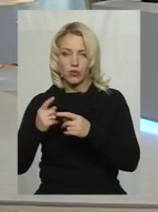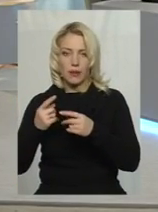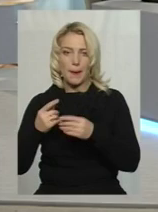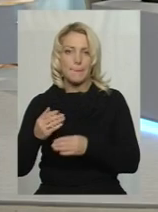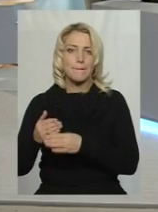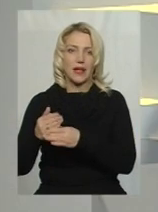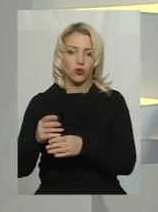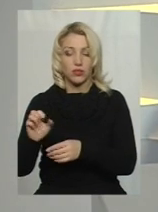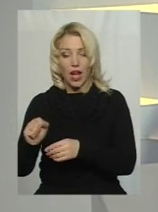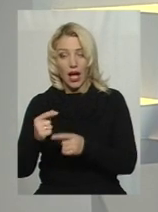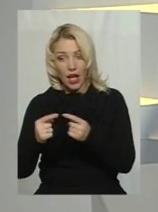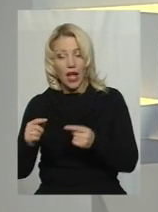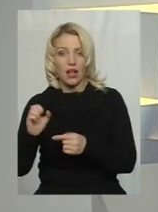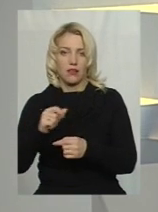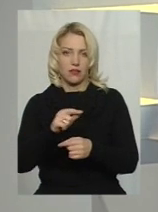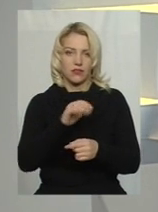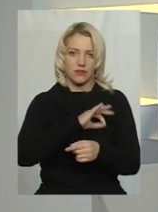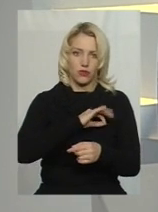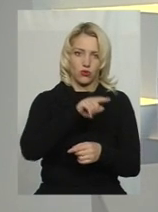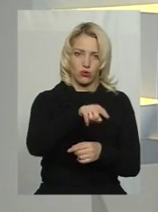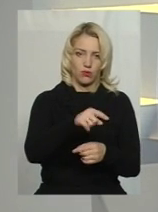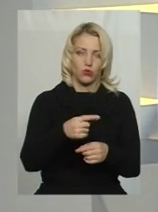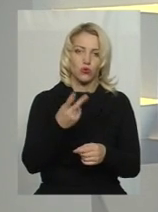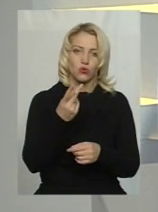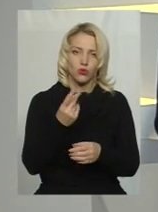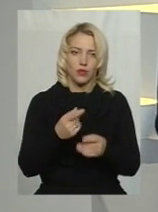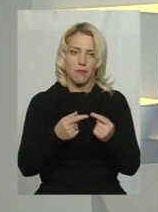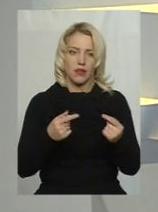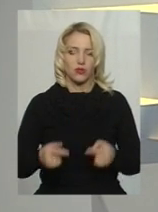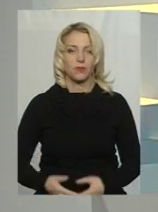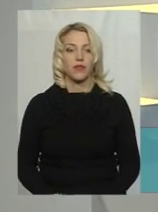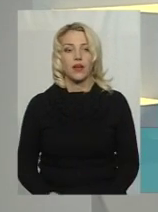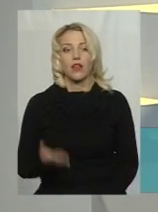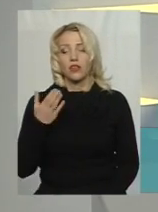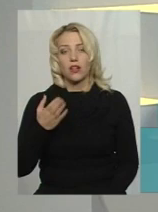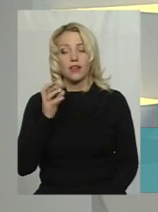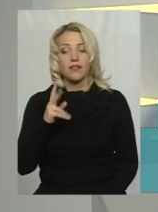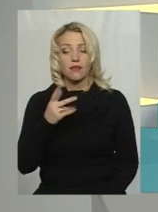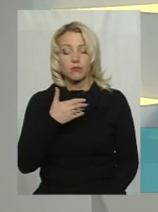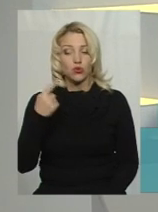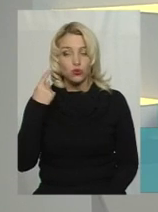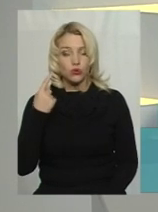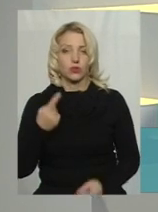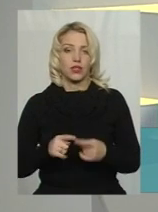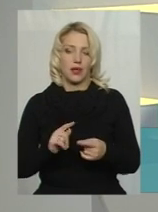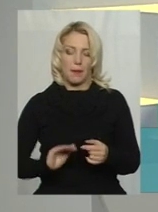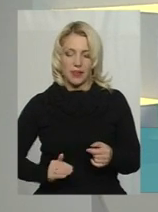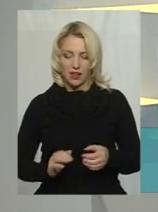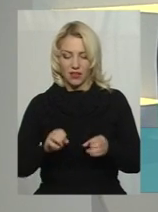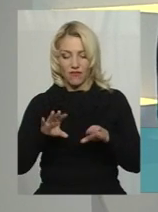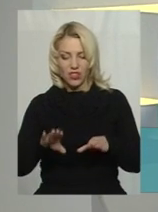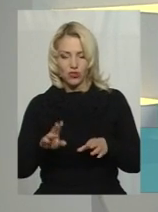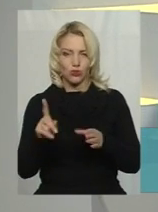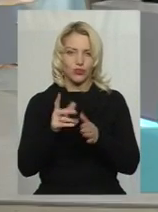майданчиках. От якщо проблема, виявляють доздачі в експлуатацію, як ми чули, підрядники вирішують цю проблему за власний кошт.